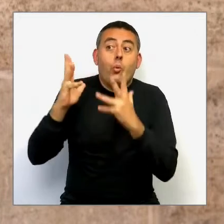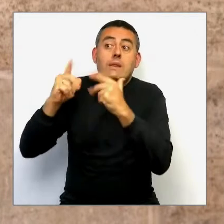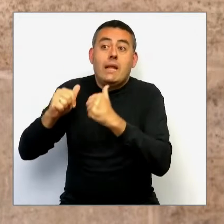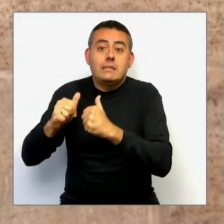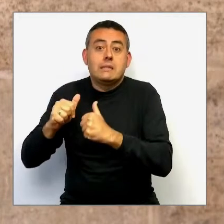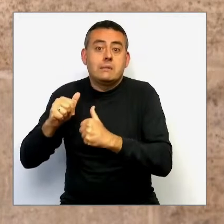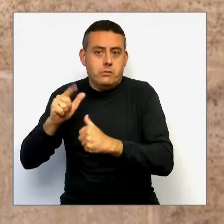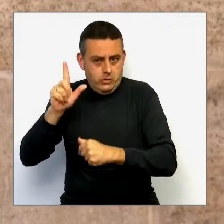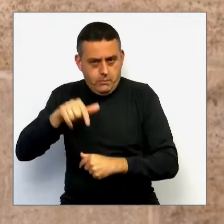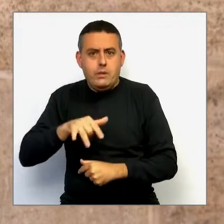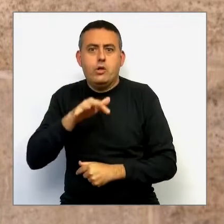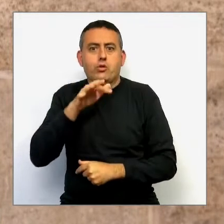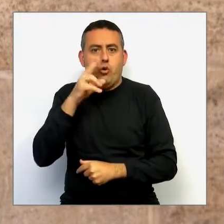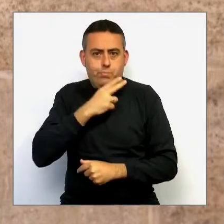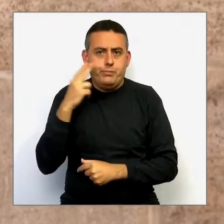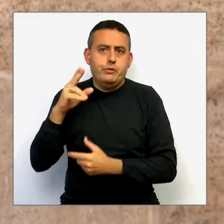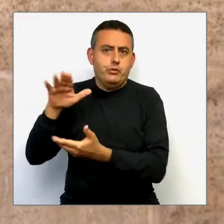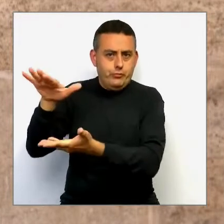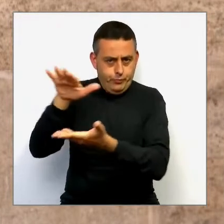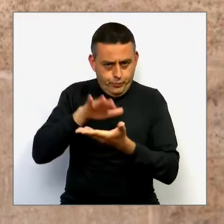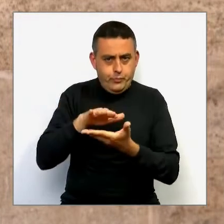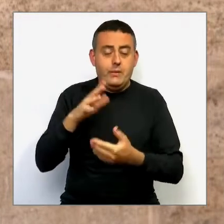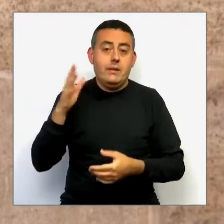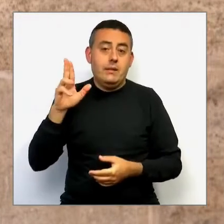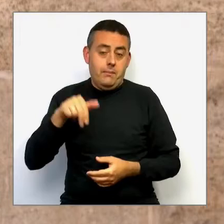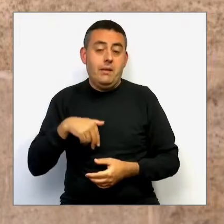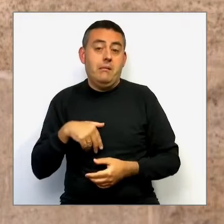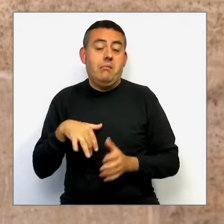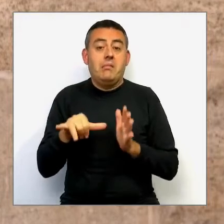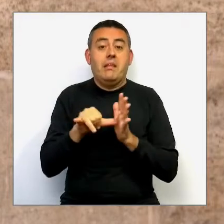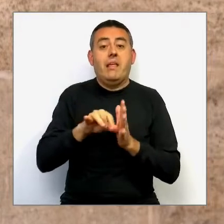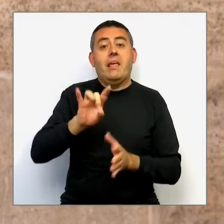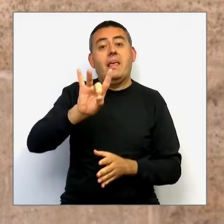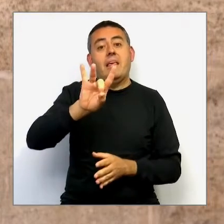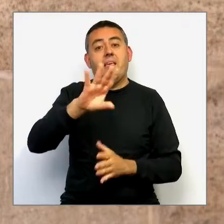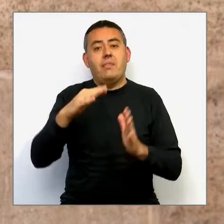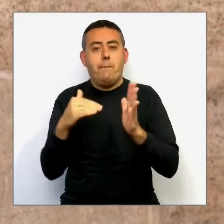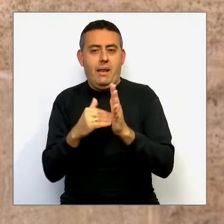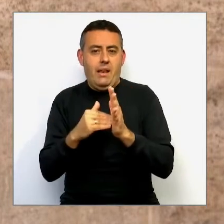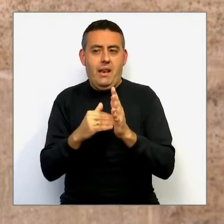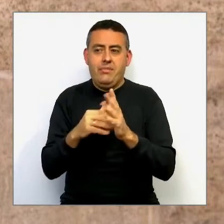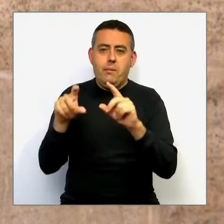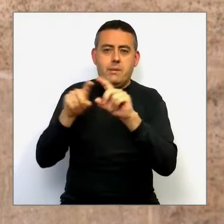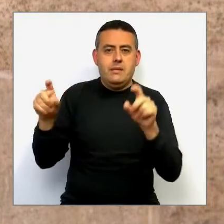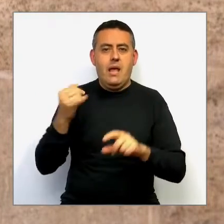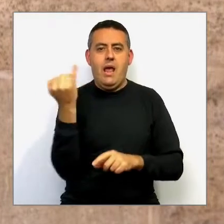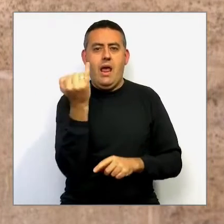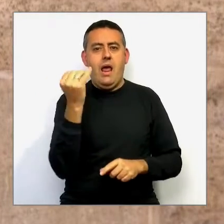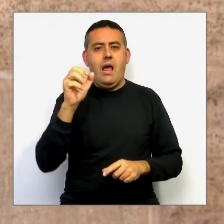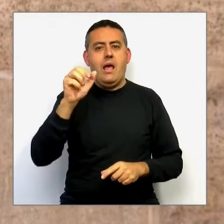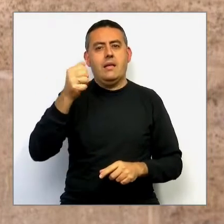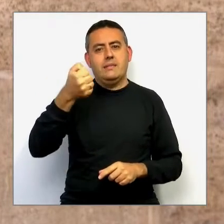també ja tenim previsibles les 15.000 de Jensen. Bé, ahir tot això sumarà d'una manera